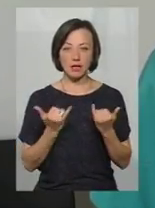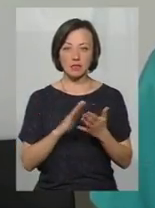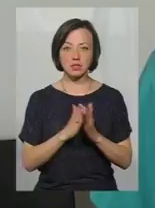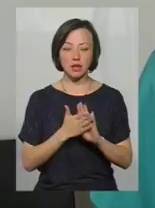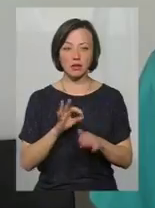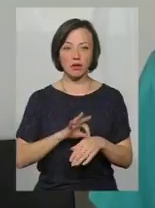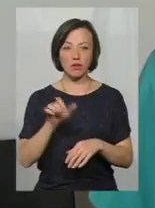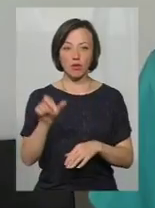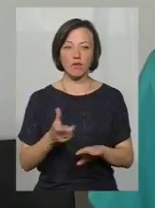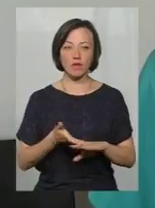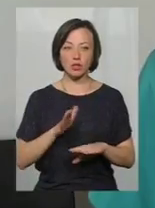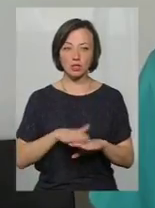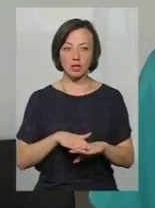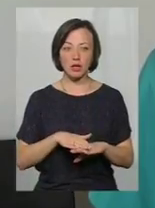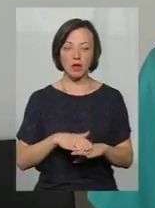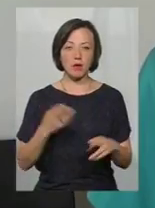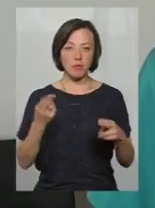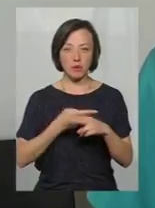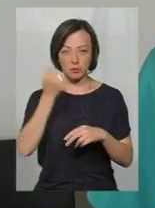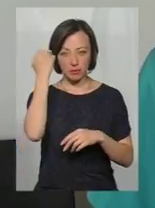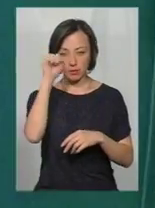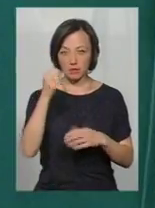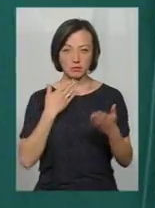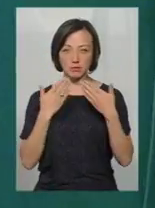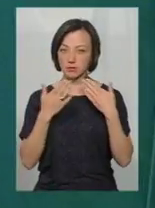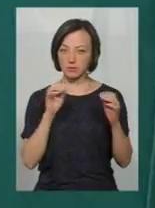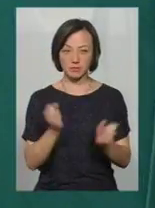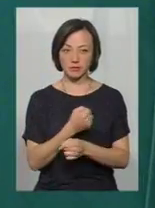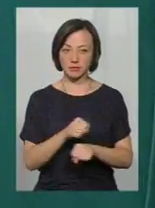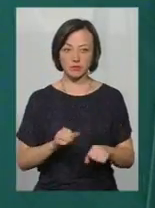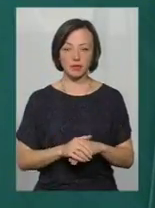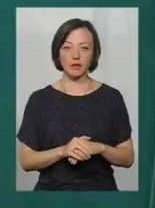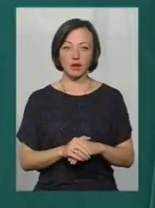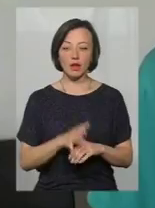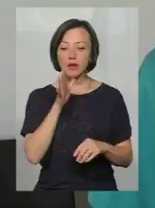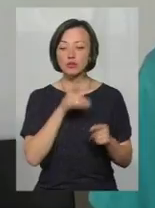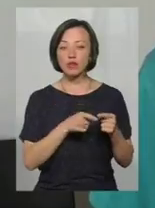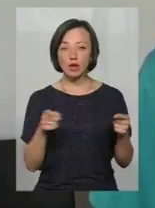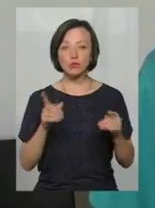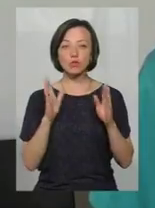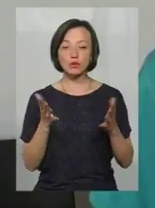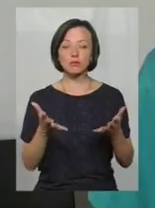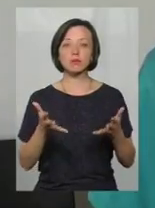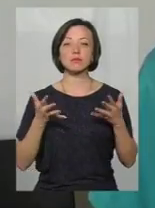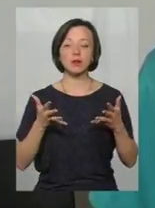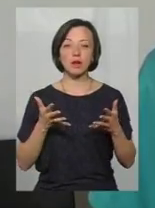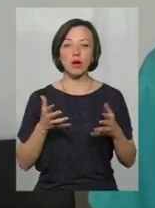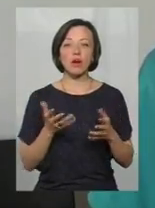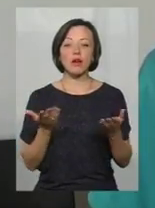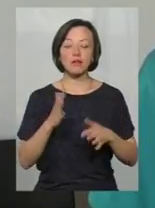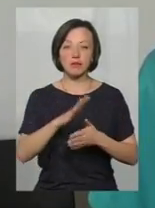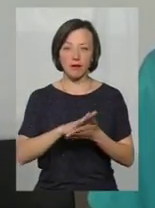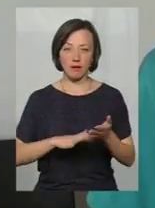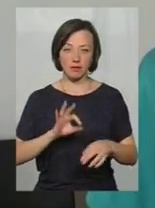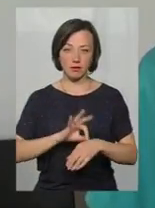форі важкий, фора без свідомості, недоступна контакту. За певний час буде зрозуміло, який буде перебіг